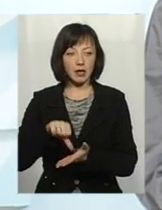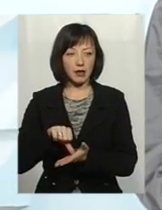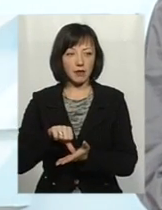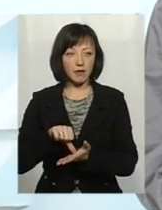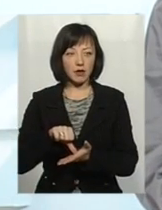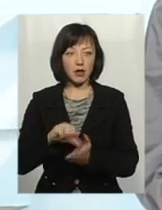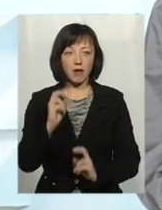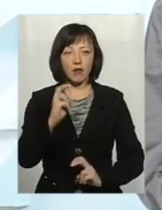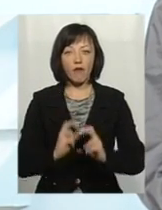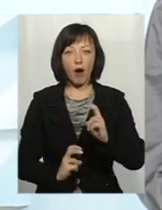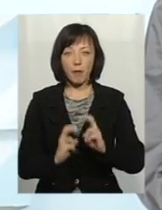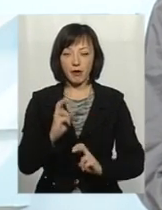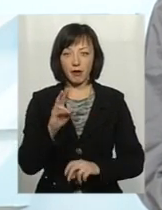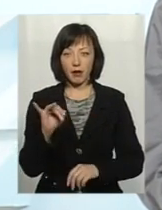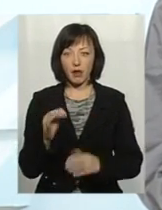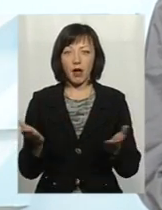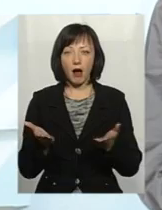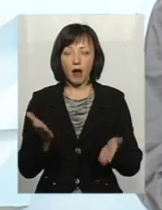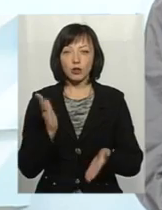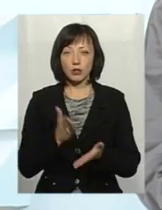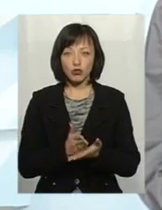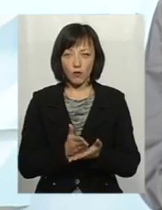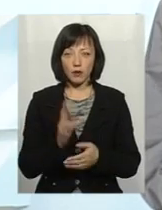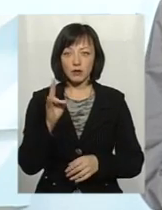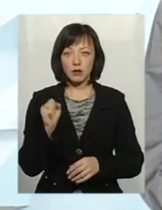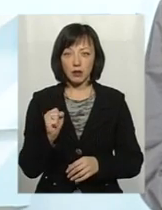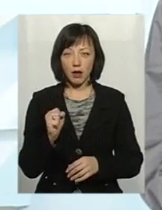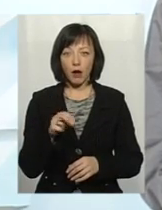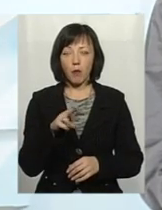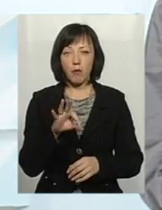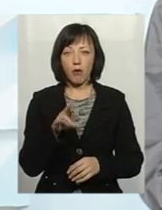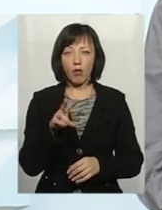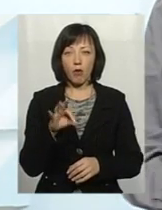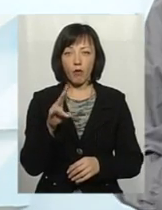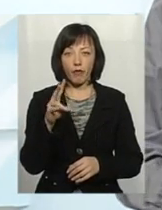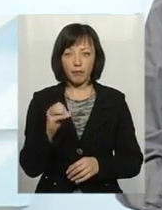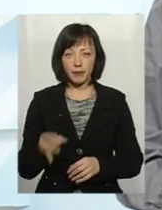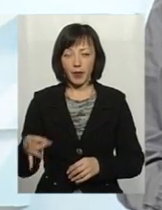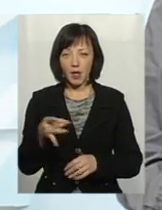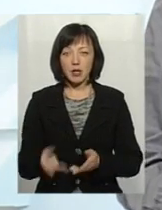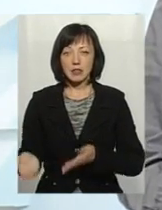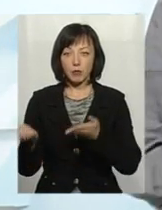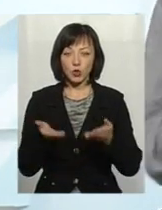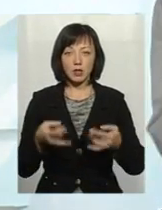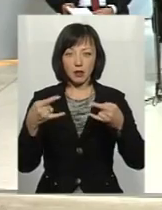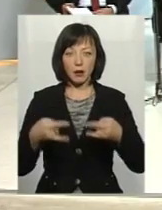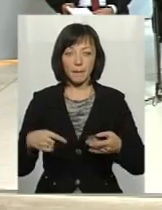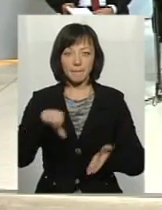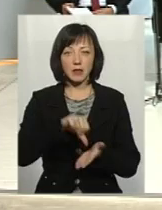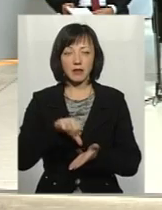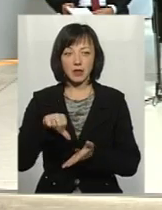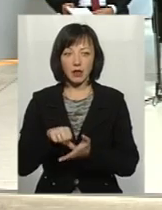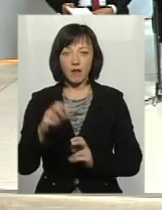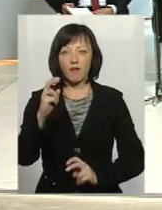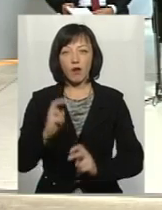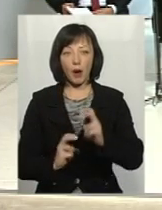фабрики, яка розташована на Полонщині. Сьогодні у цю студію ми запросили, власне, представників